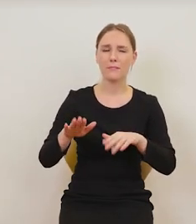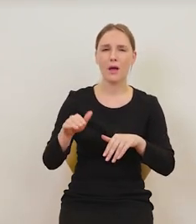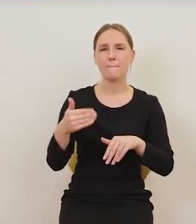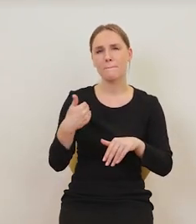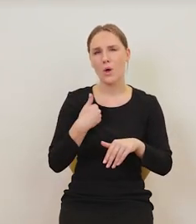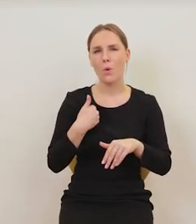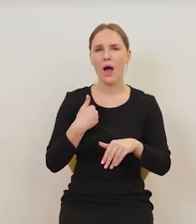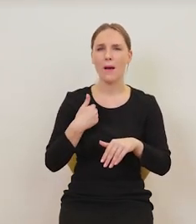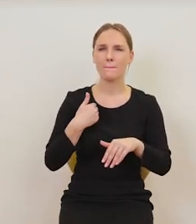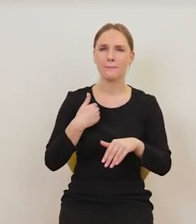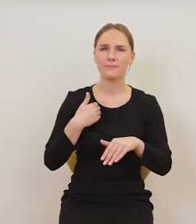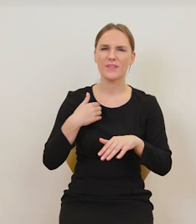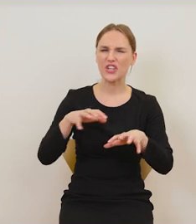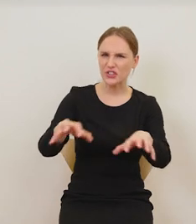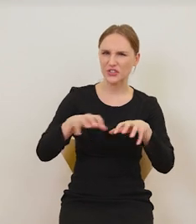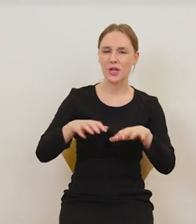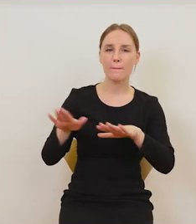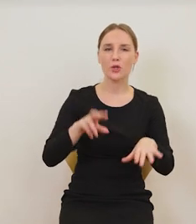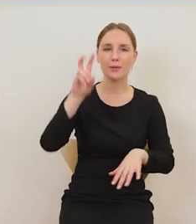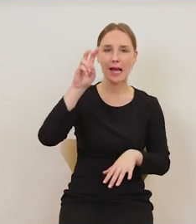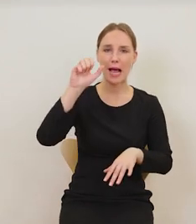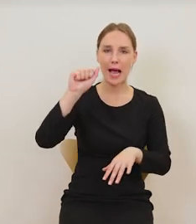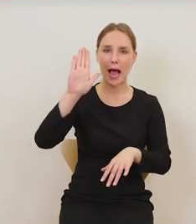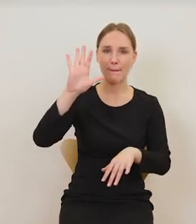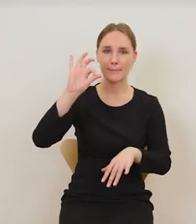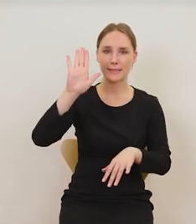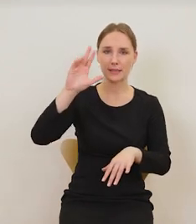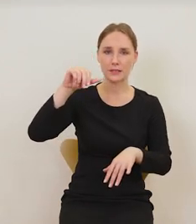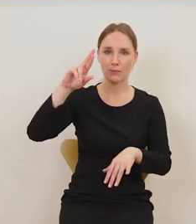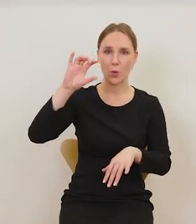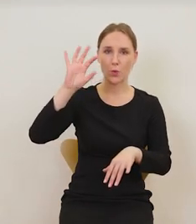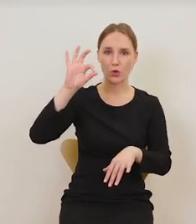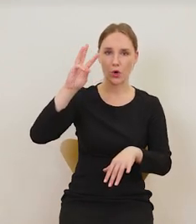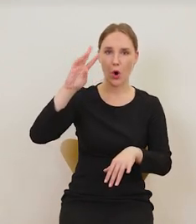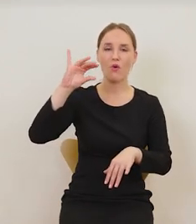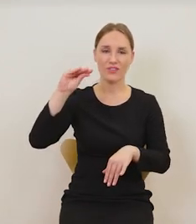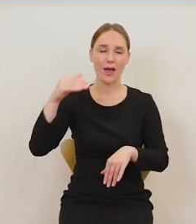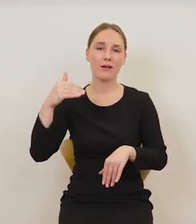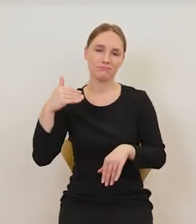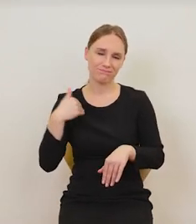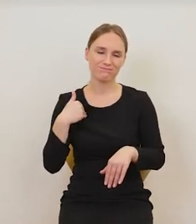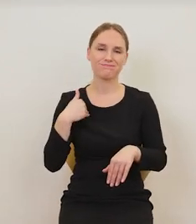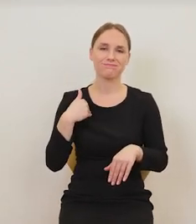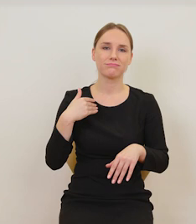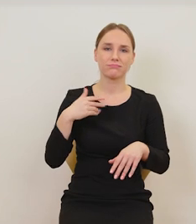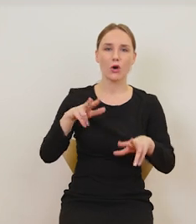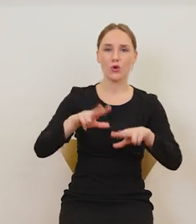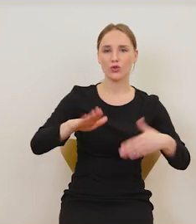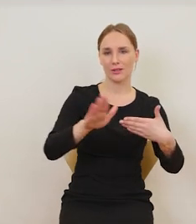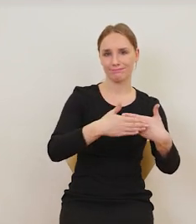była równie skąpa jak Habsburgowie i żenili się między sobą. I stąd te problemy potem